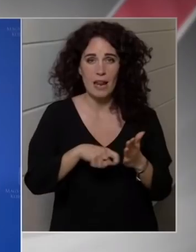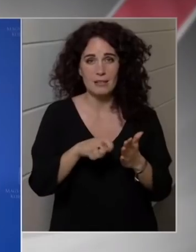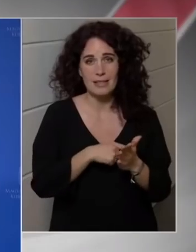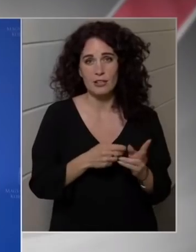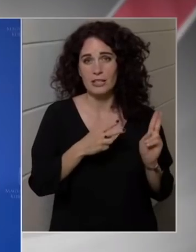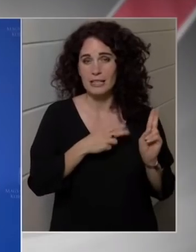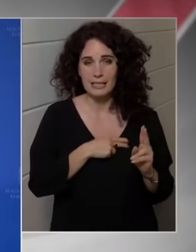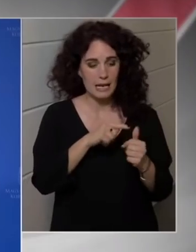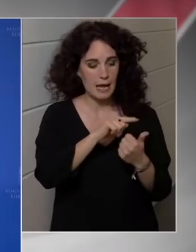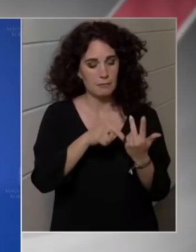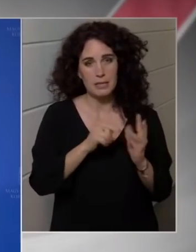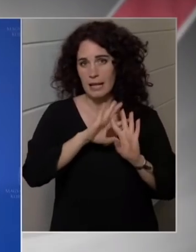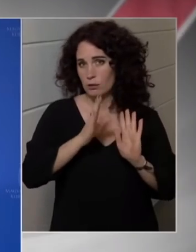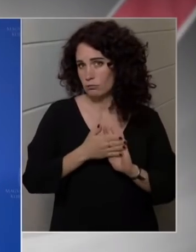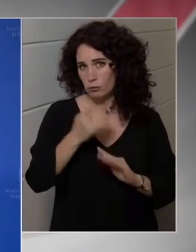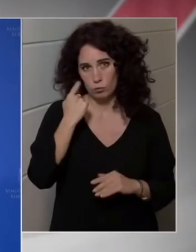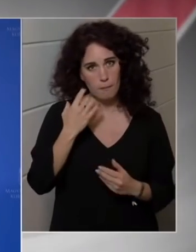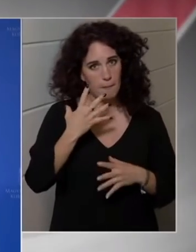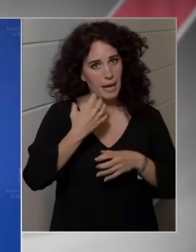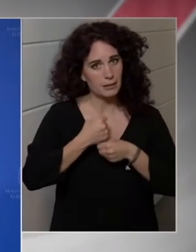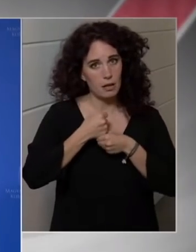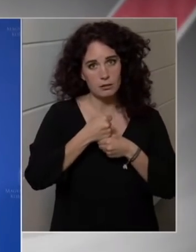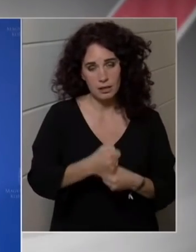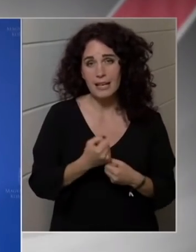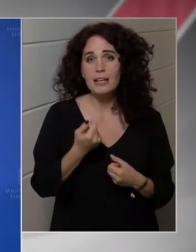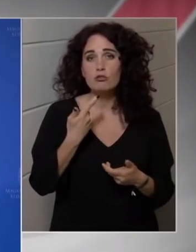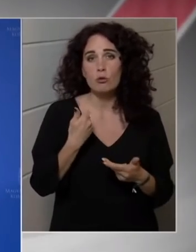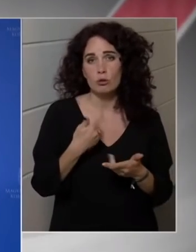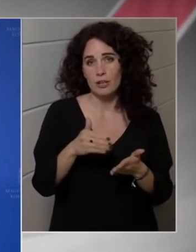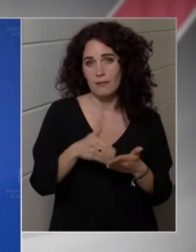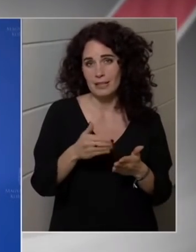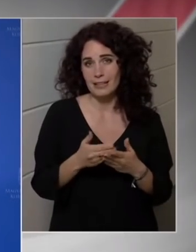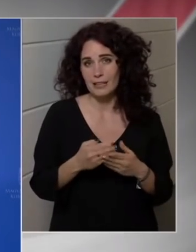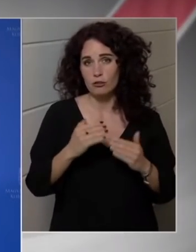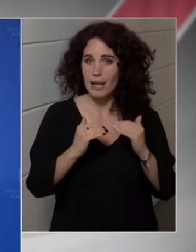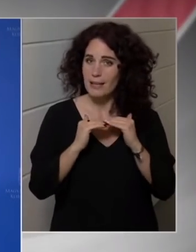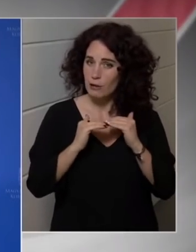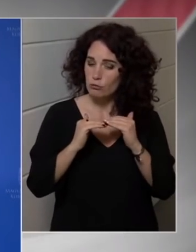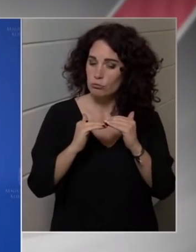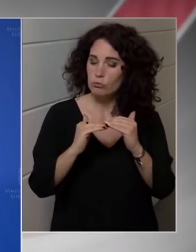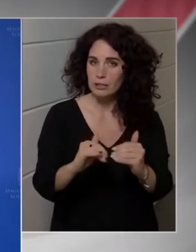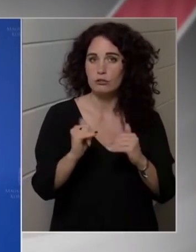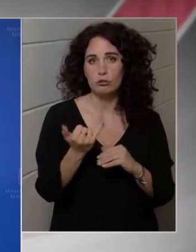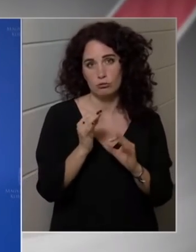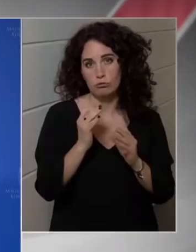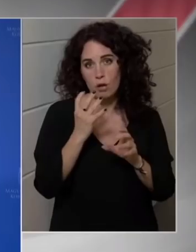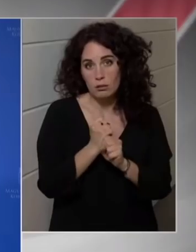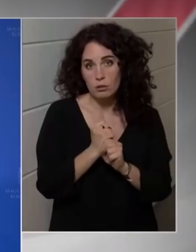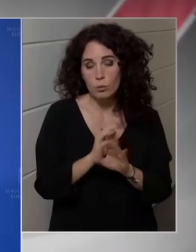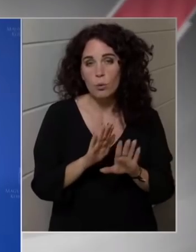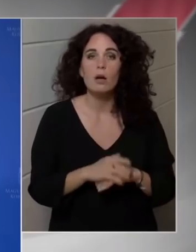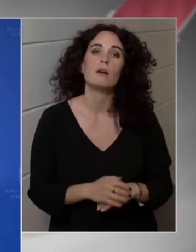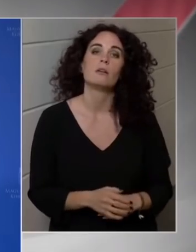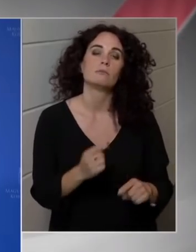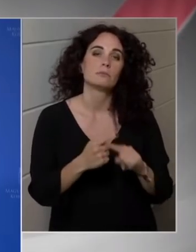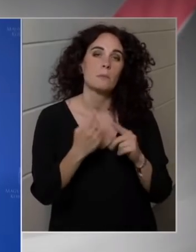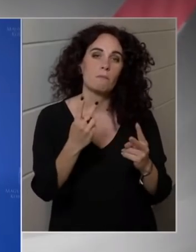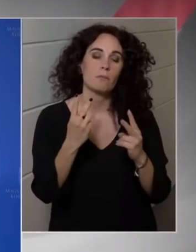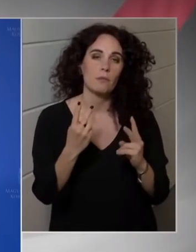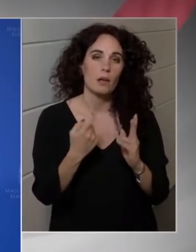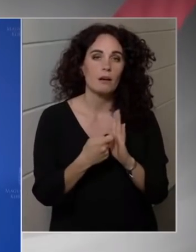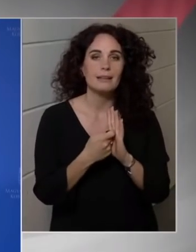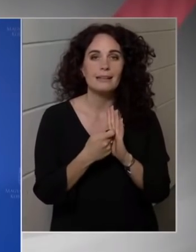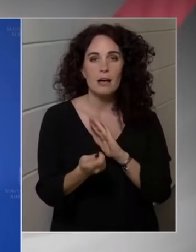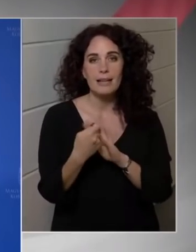nemzetközi prognózisok alapján ezekkel az intézkedésekkel, ezek a fontos politikai célok és választási életek